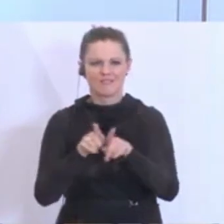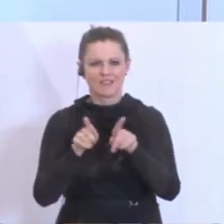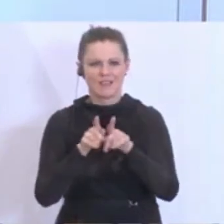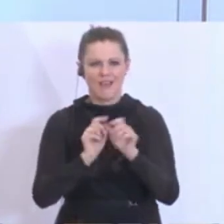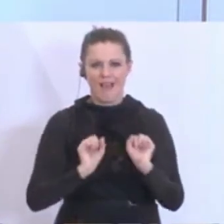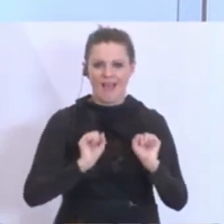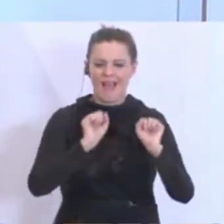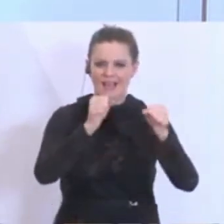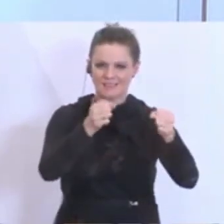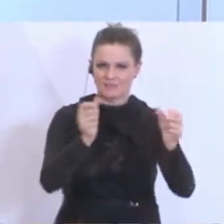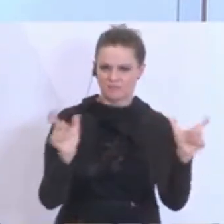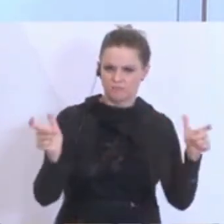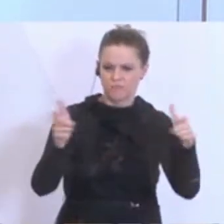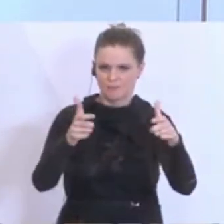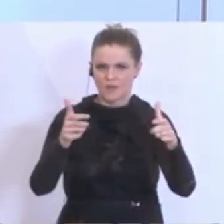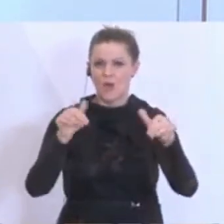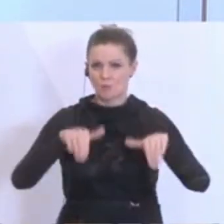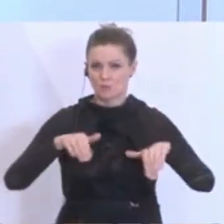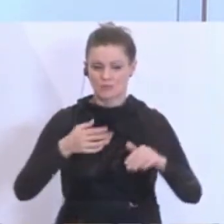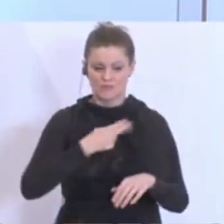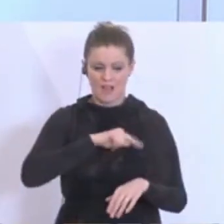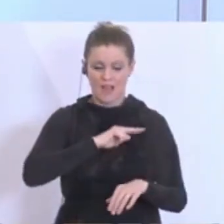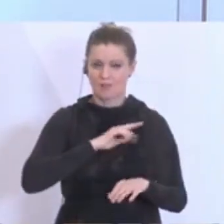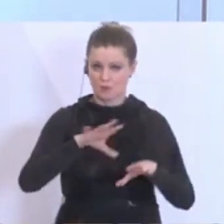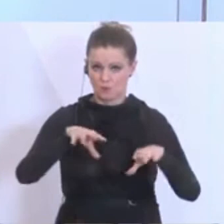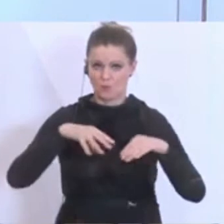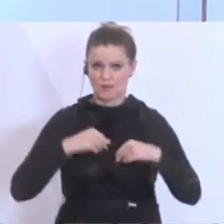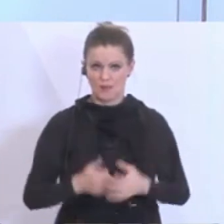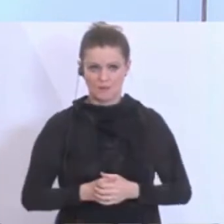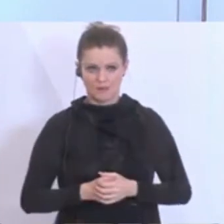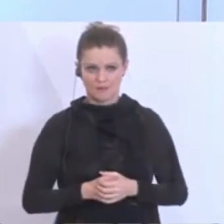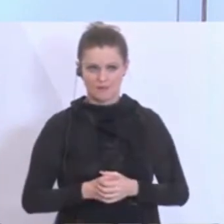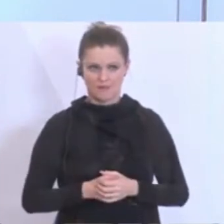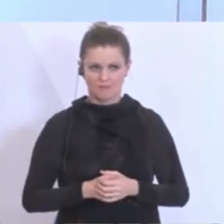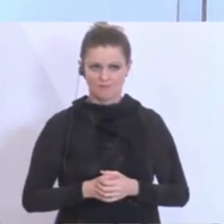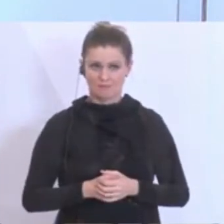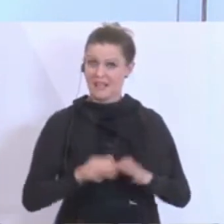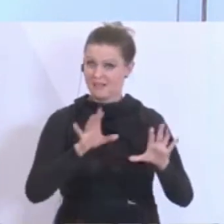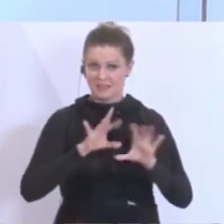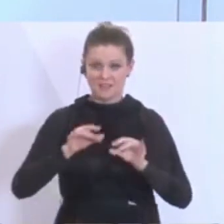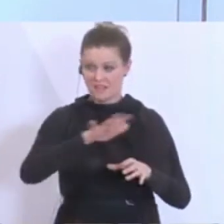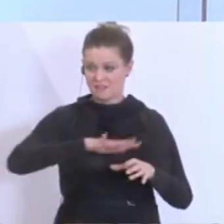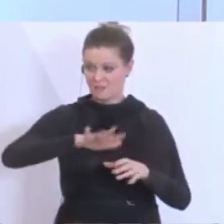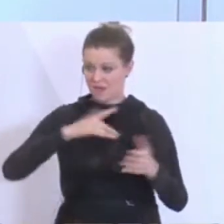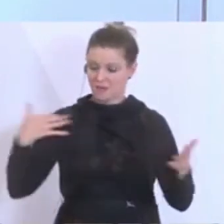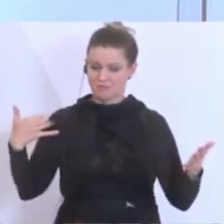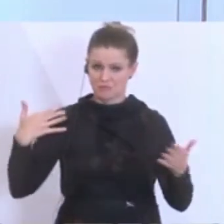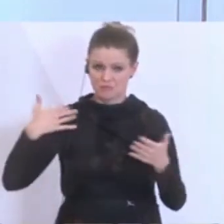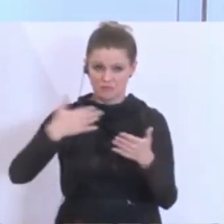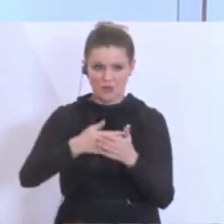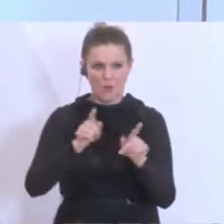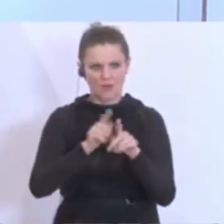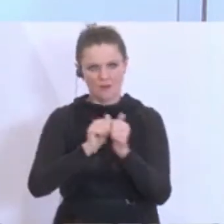auch mit zu verantworten beziehungsweise diese zu betreiben. Das Einsatzfeld hat uns gezeigt die letzten Wochen und auch im Blick